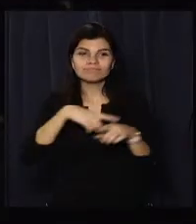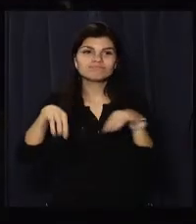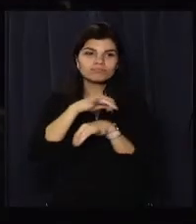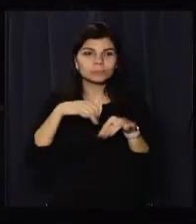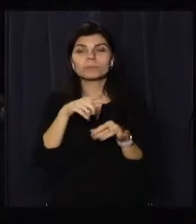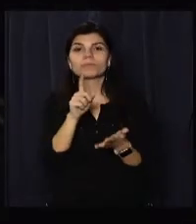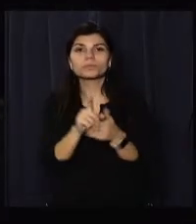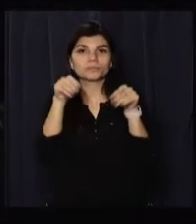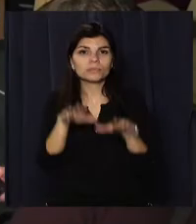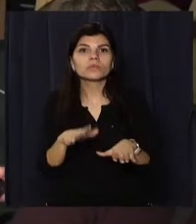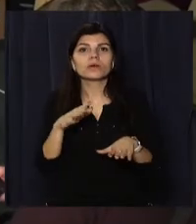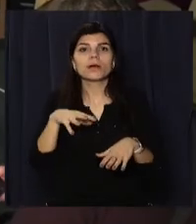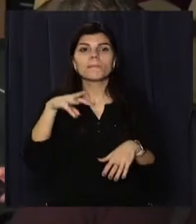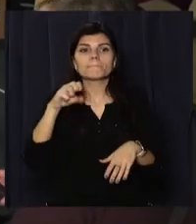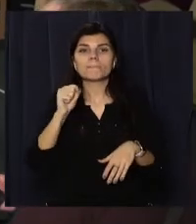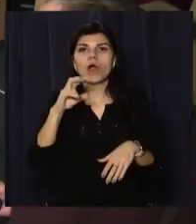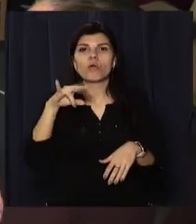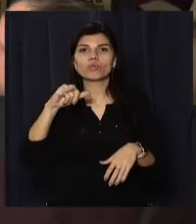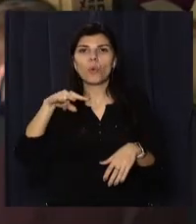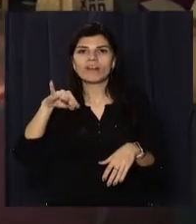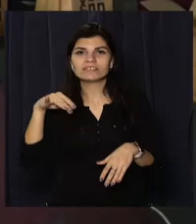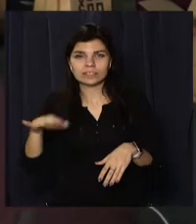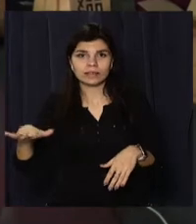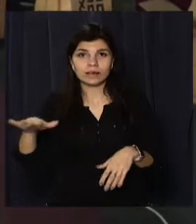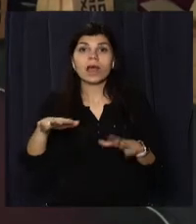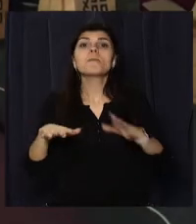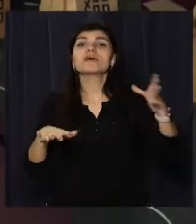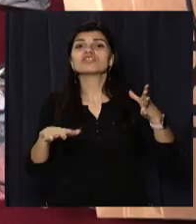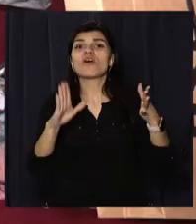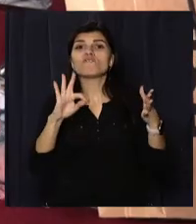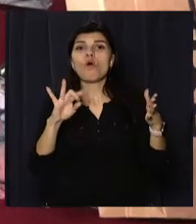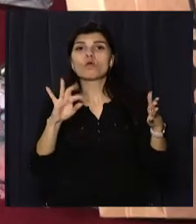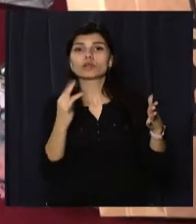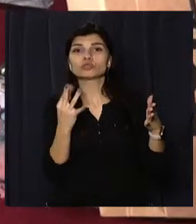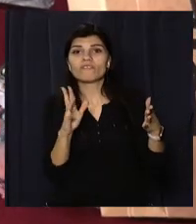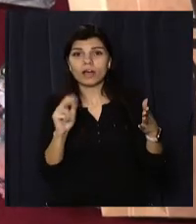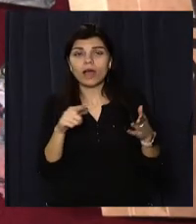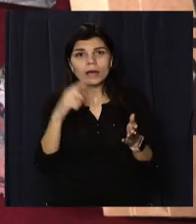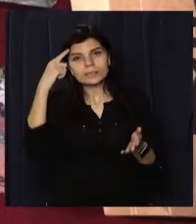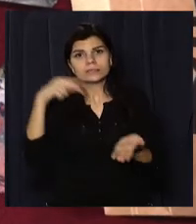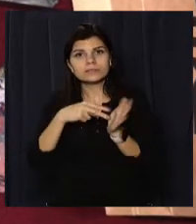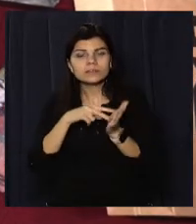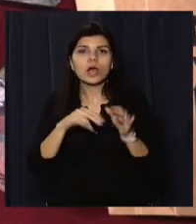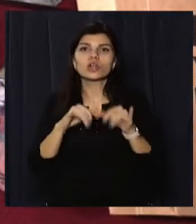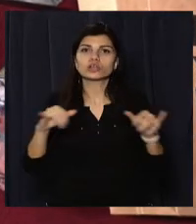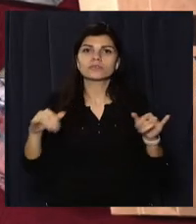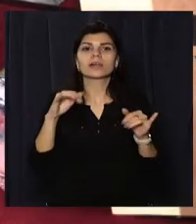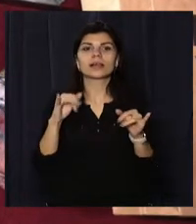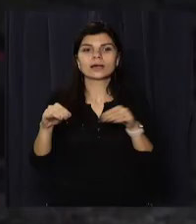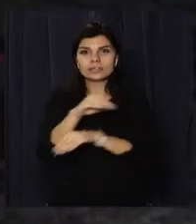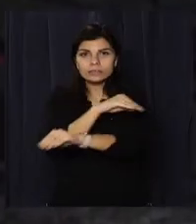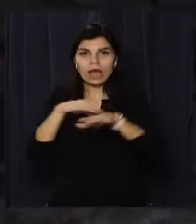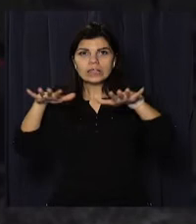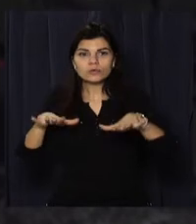ньому мали вирішити долю Манолівського проспекту – колишньої Воронцовки. Градобудівники розробляли концепції розвитку та реновації